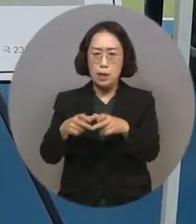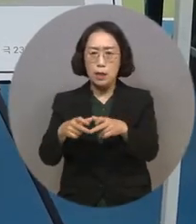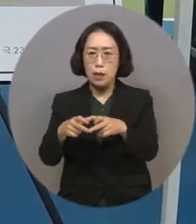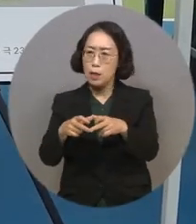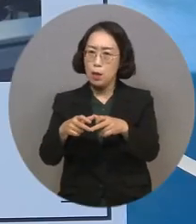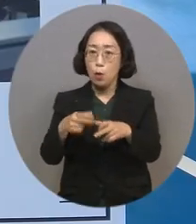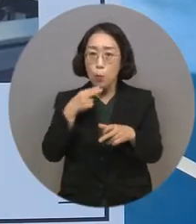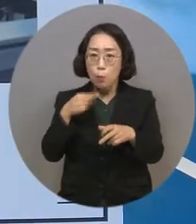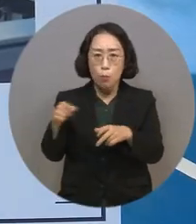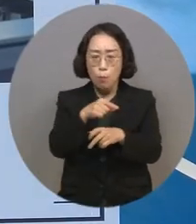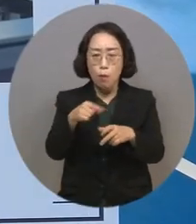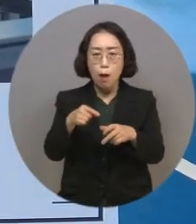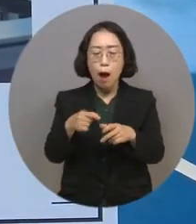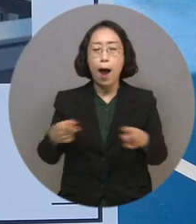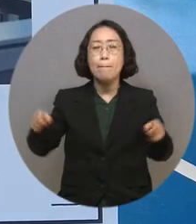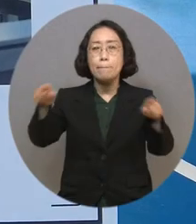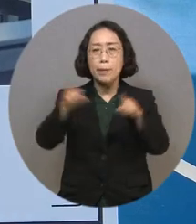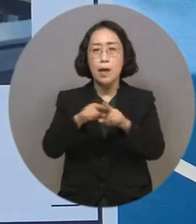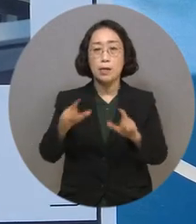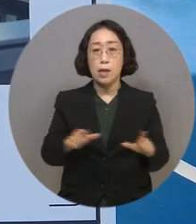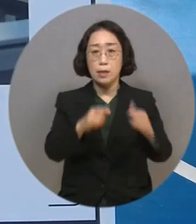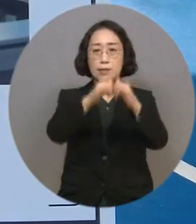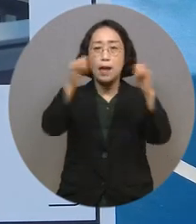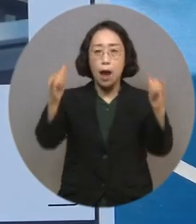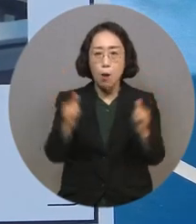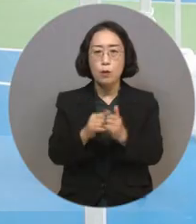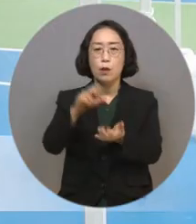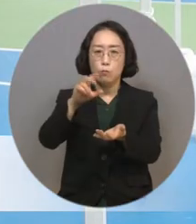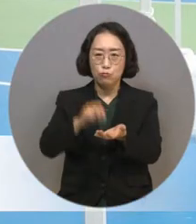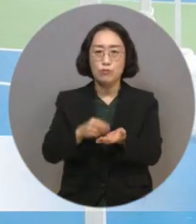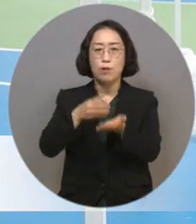공존하는 사회에 대한 메시지를 전달했습니다.